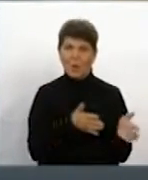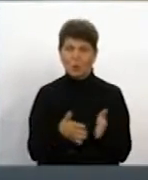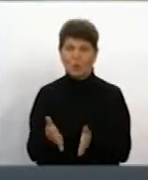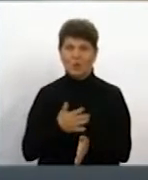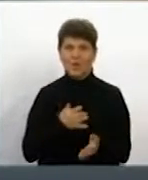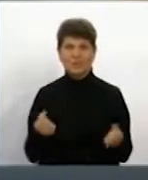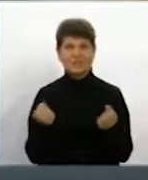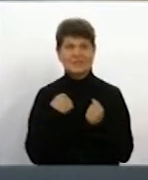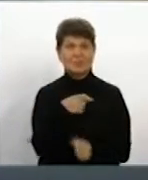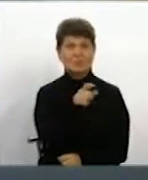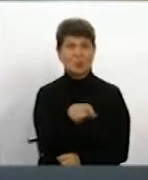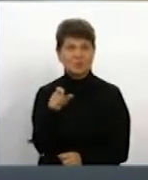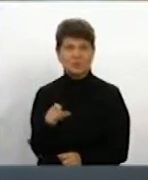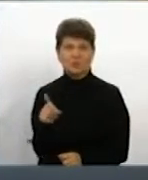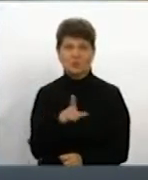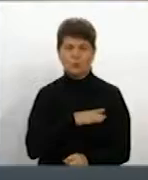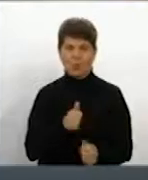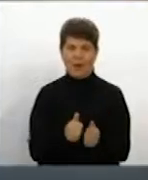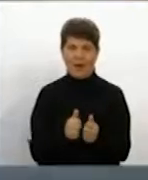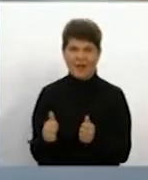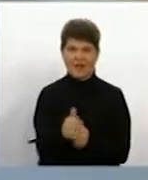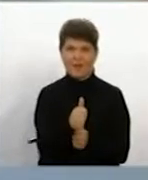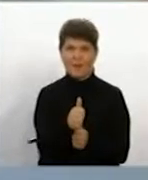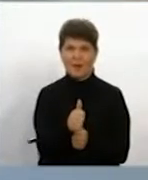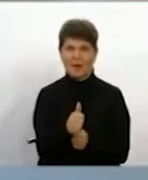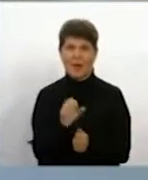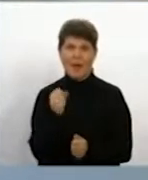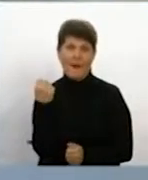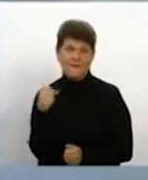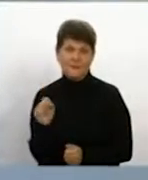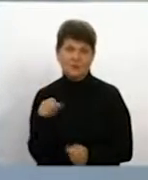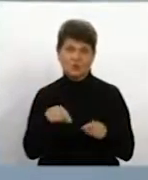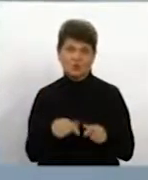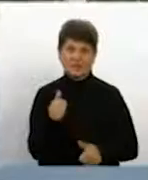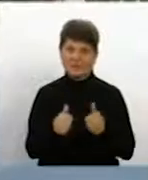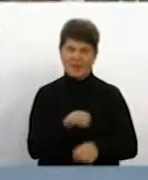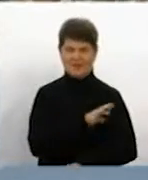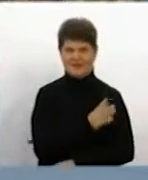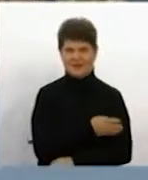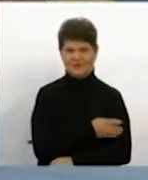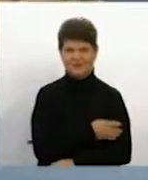наших спортсменів так, щоб вони були лідерами. А переможе у цих змаганнях найсильніший.